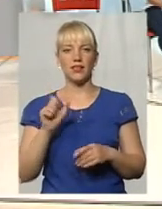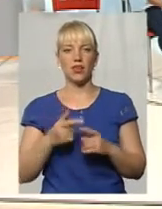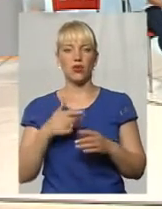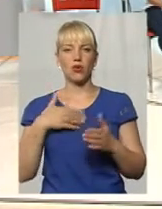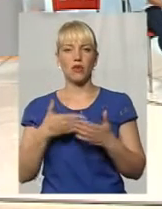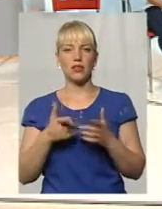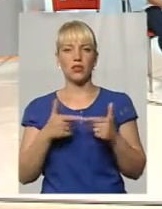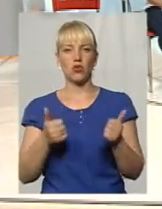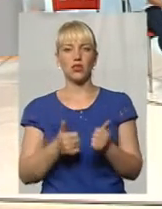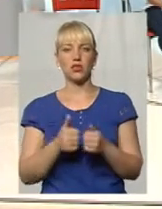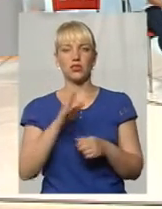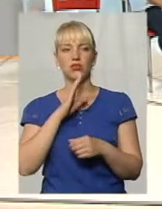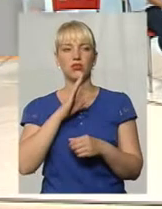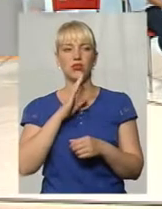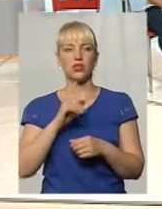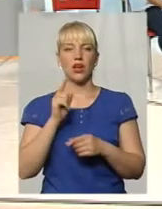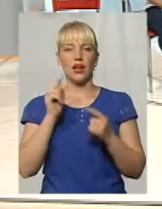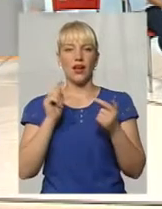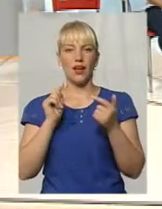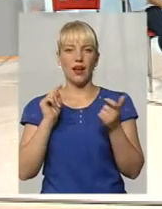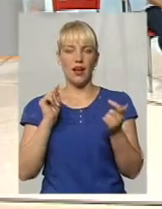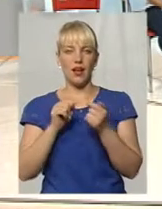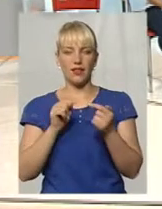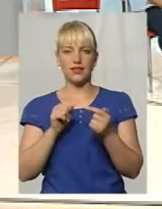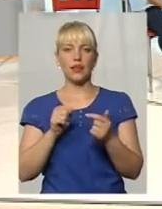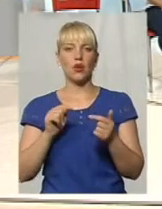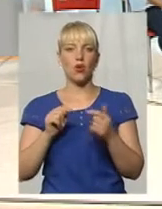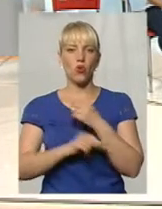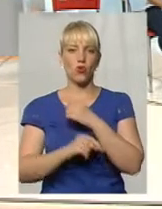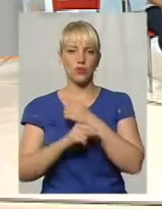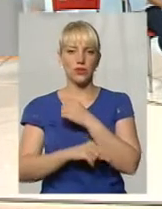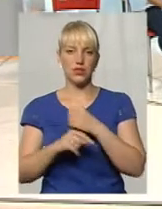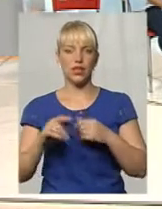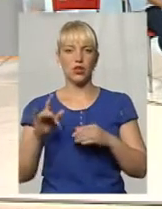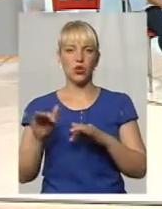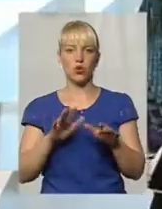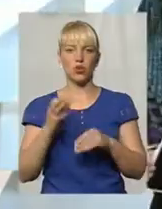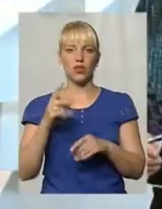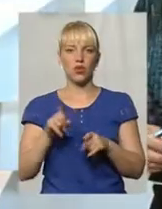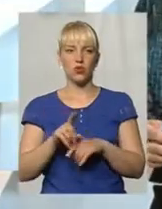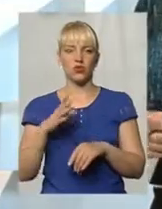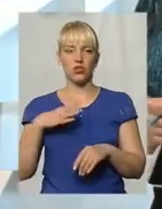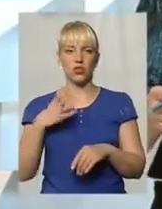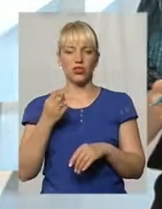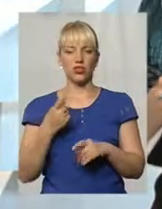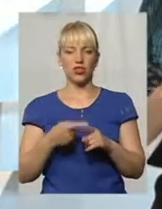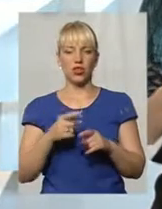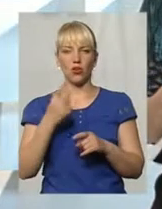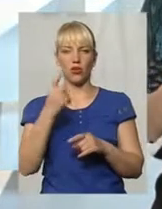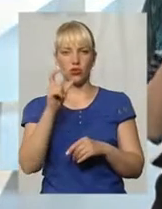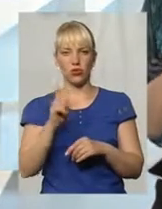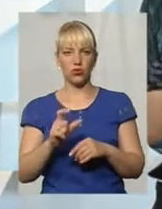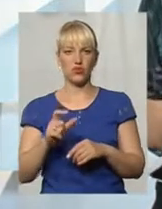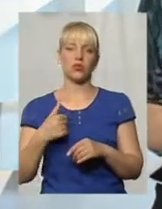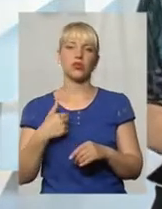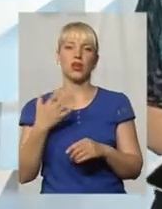організація «Жіночий антикорупційний рух», також ще чекаємо представників громадських організацій у цій студії. Глядачам скажу,